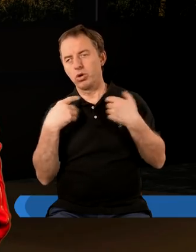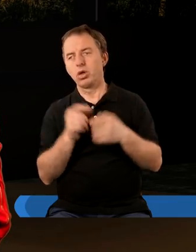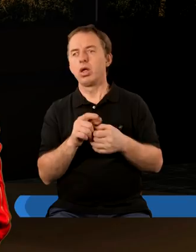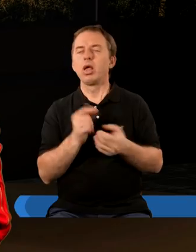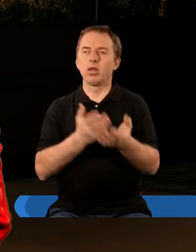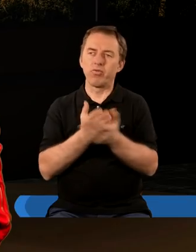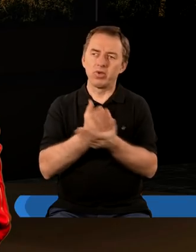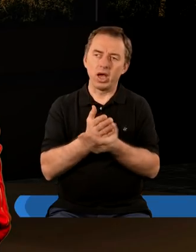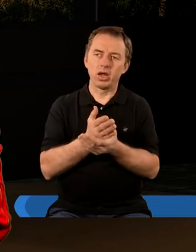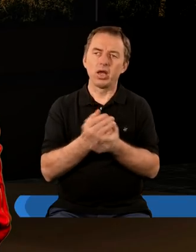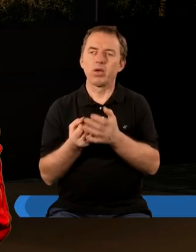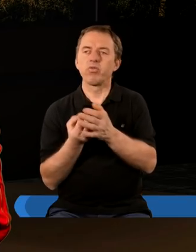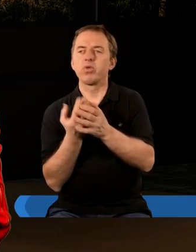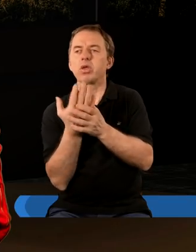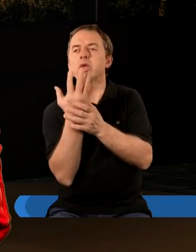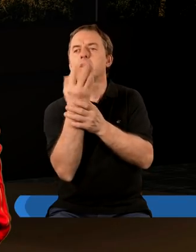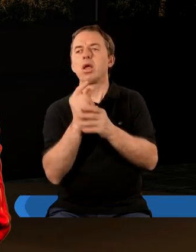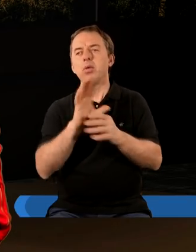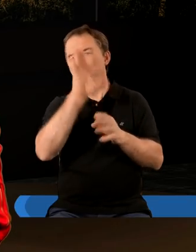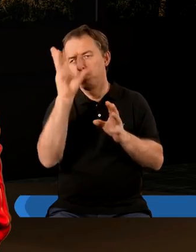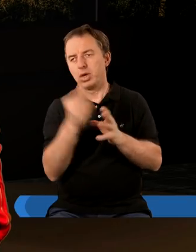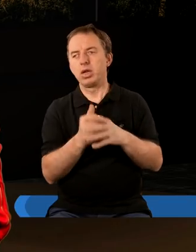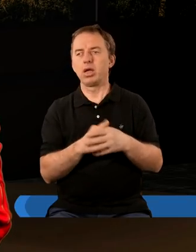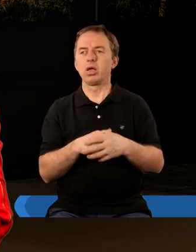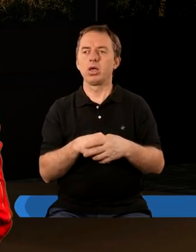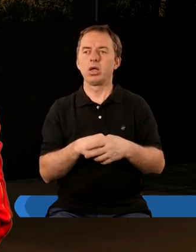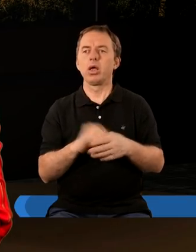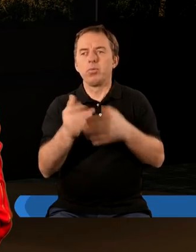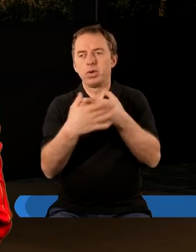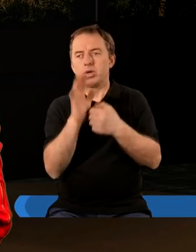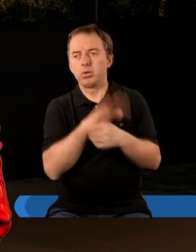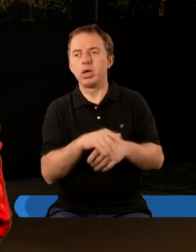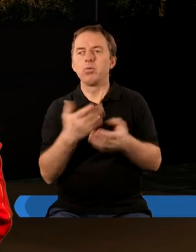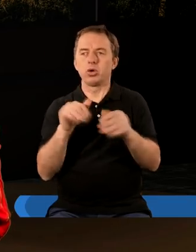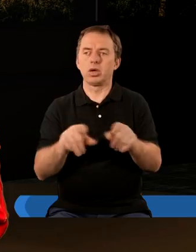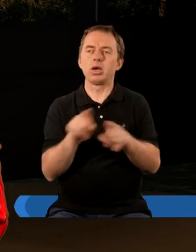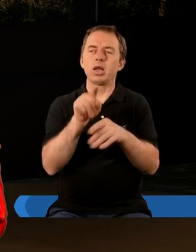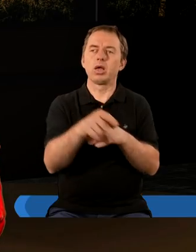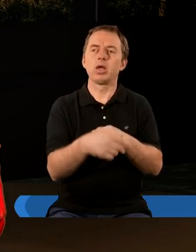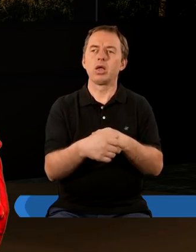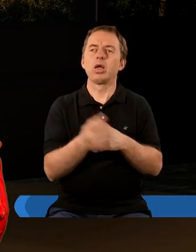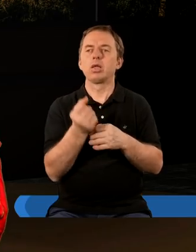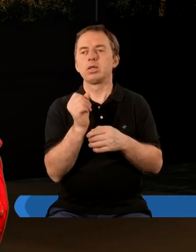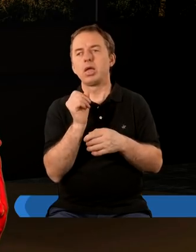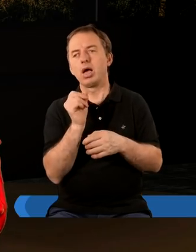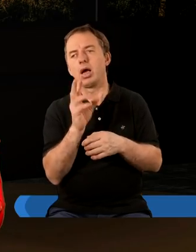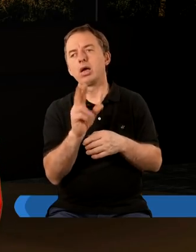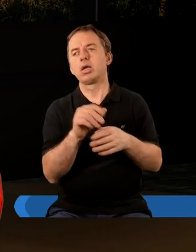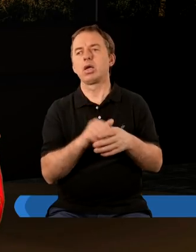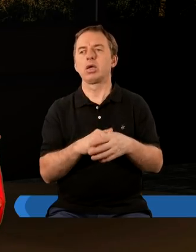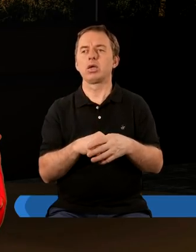tym ta wiara kwitnie i zbór jest piękniejszy, bo jest blisko Boga. Może dlatego, że wtedy jest trochę takie